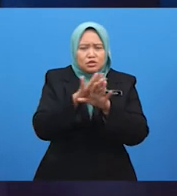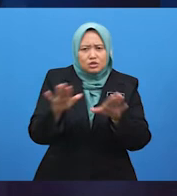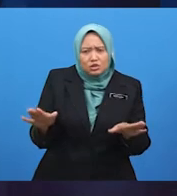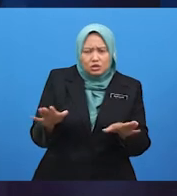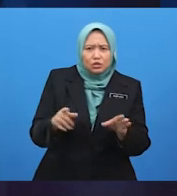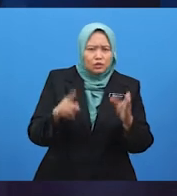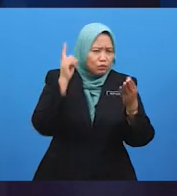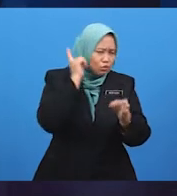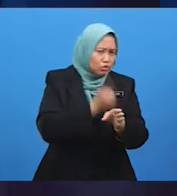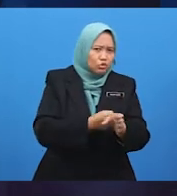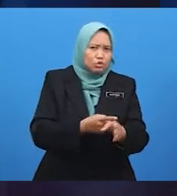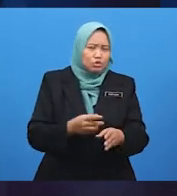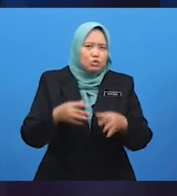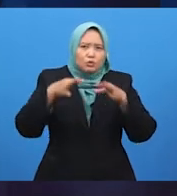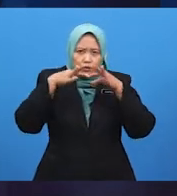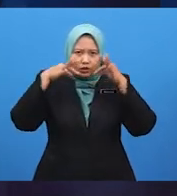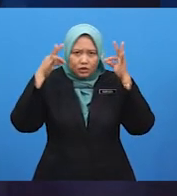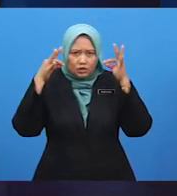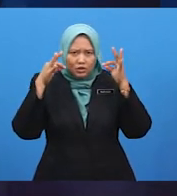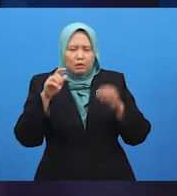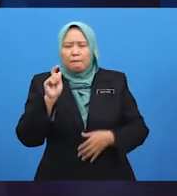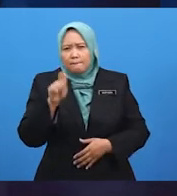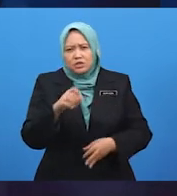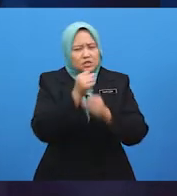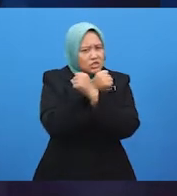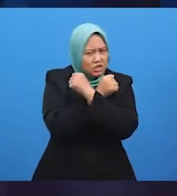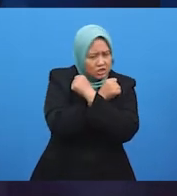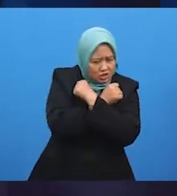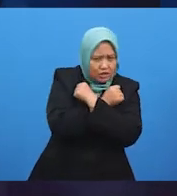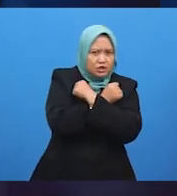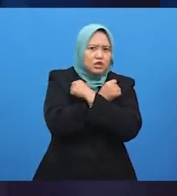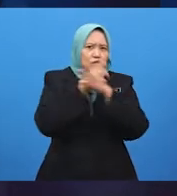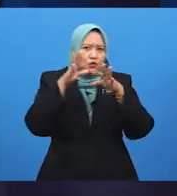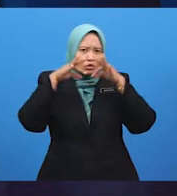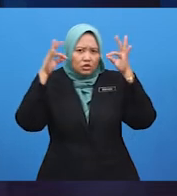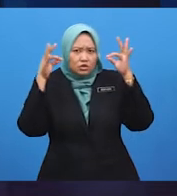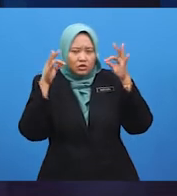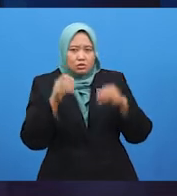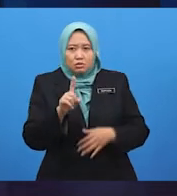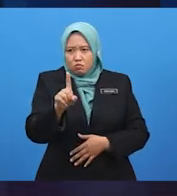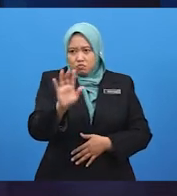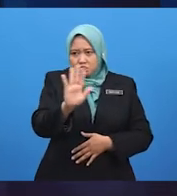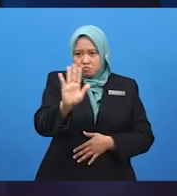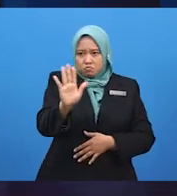Kita patut sayangi kucing. Azmil dan Pehling, jangan masuk campur. Rumah saya kotor dan busuk kerana